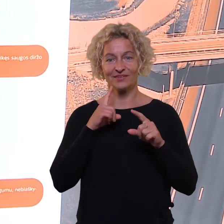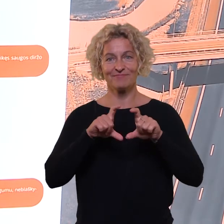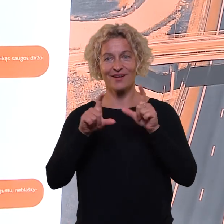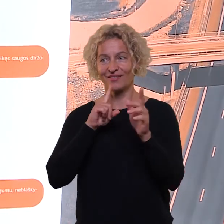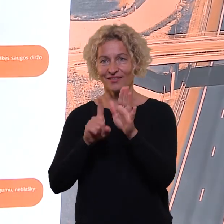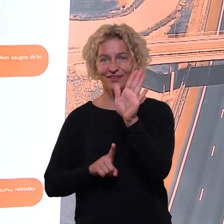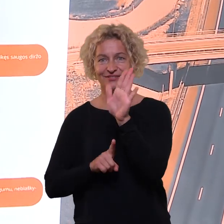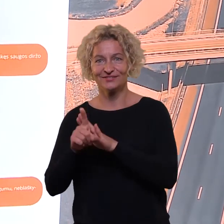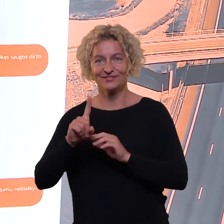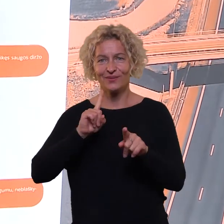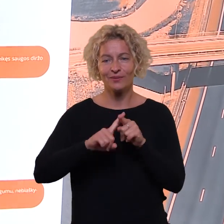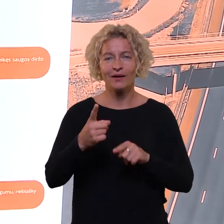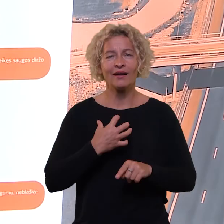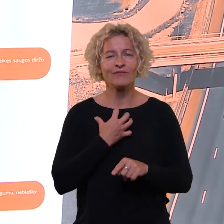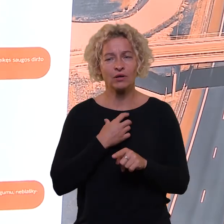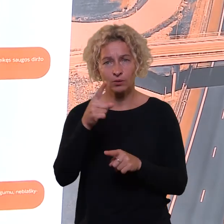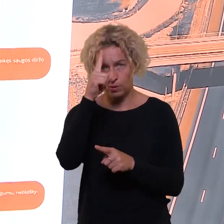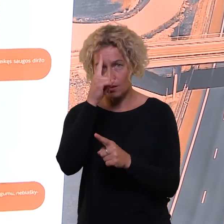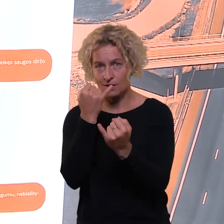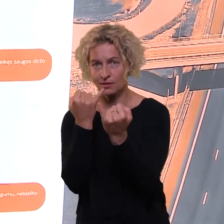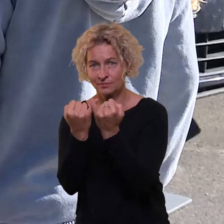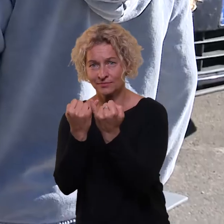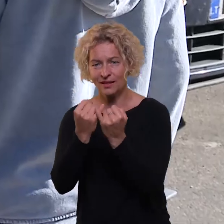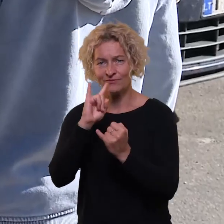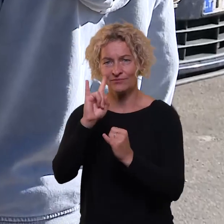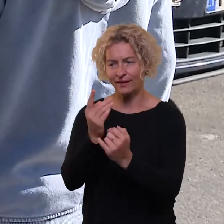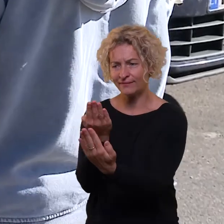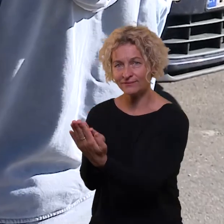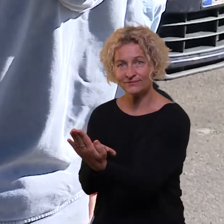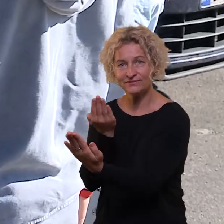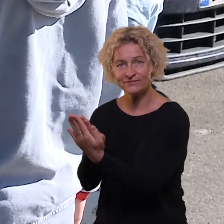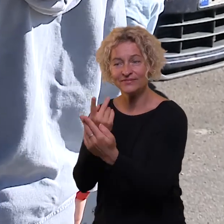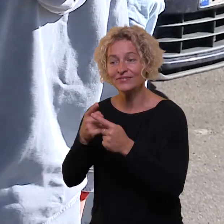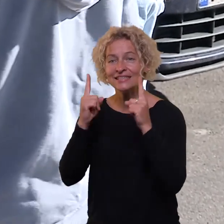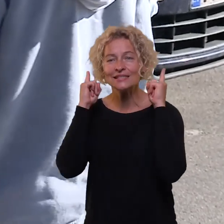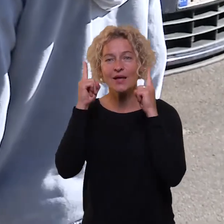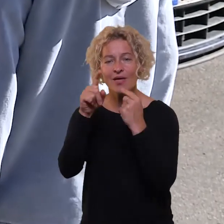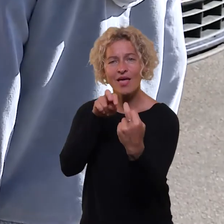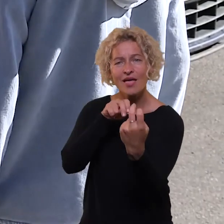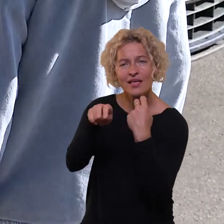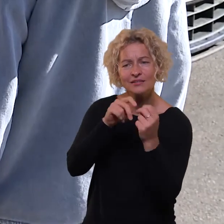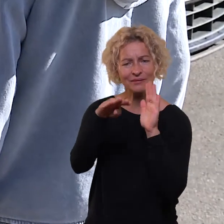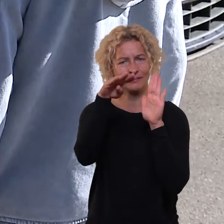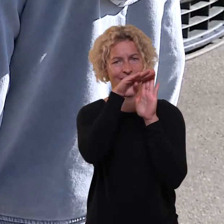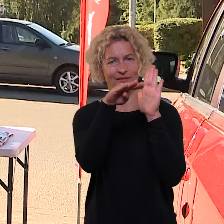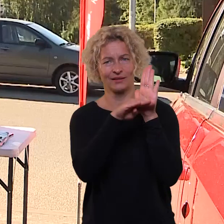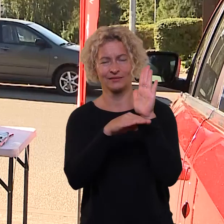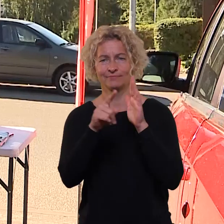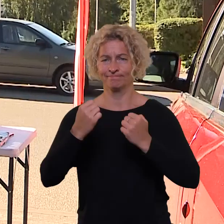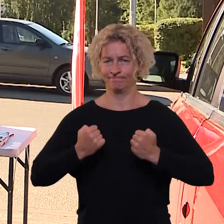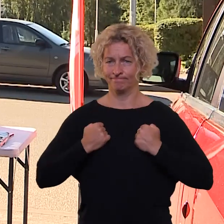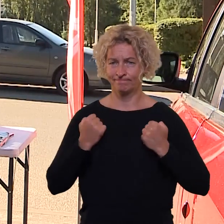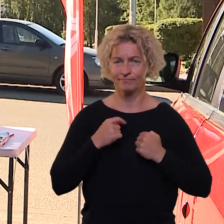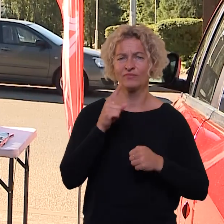Artėjant mokslo metams, svarbu prisiminti ir mažiesiems priminti saugaus eismo taisyklės. Tam daug pastangų deda ir